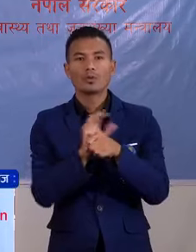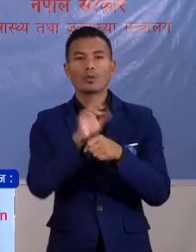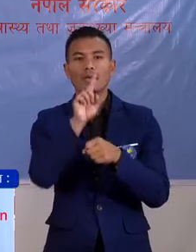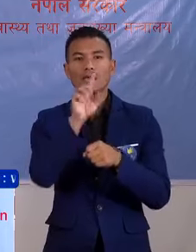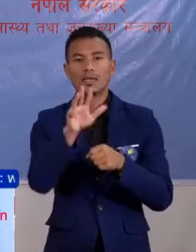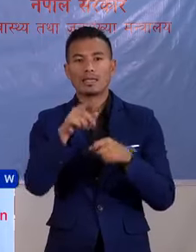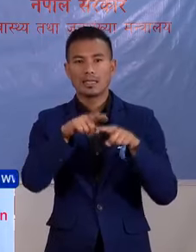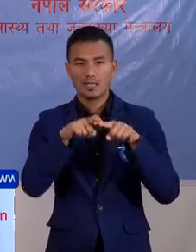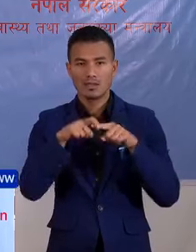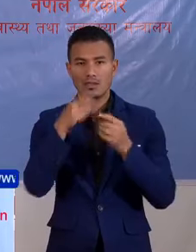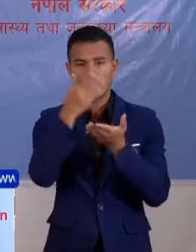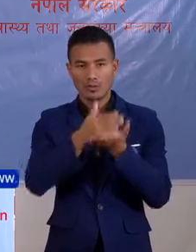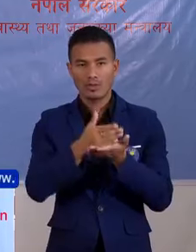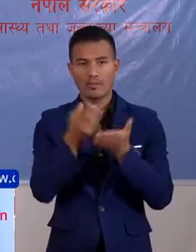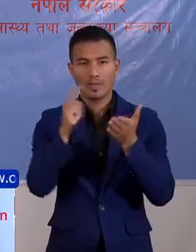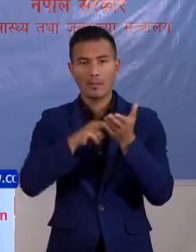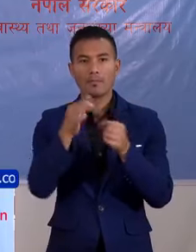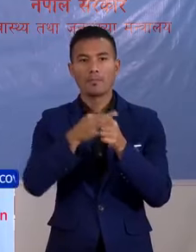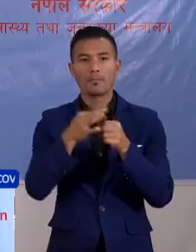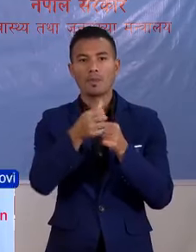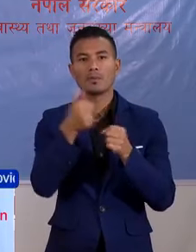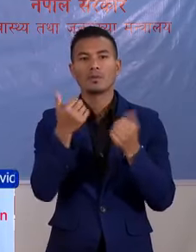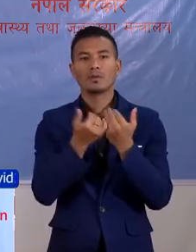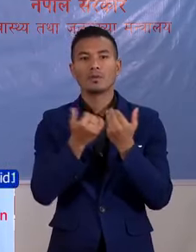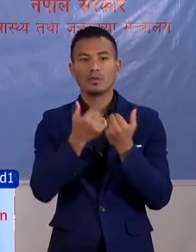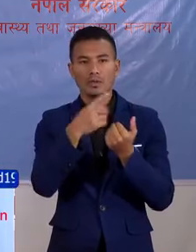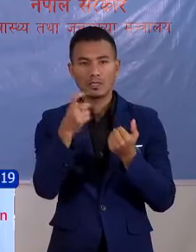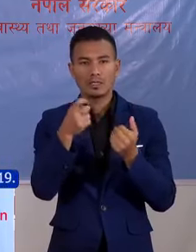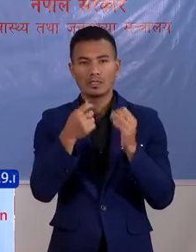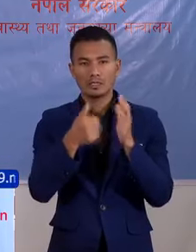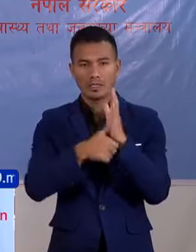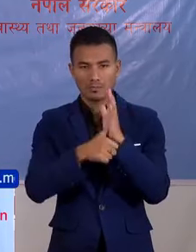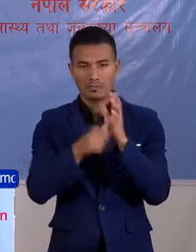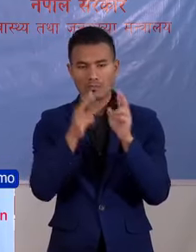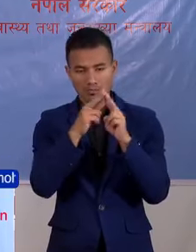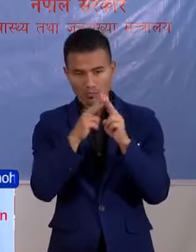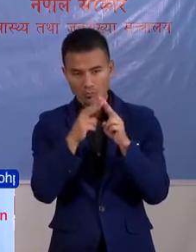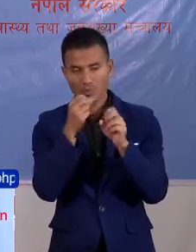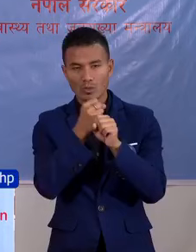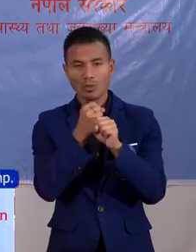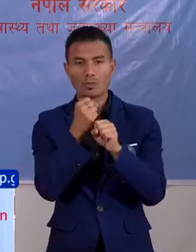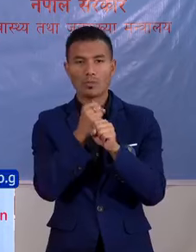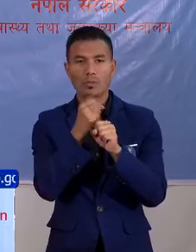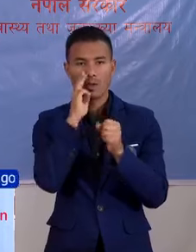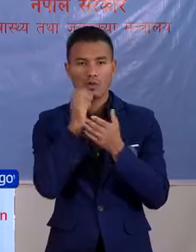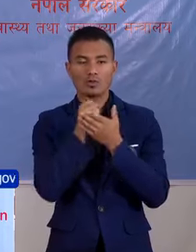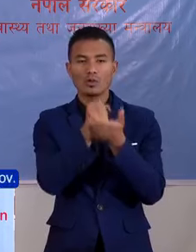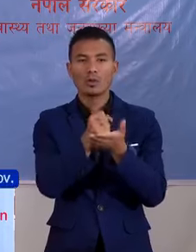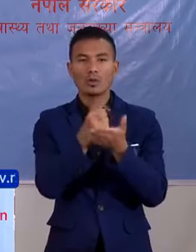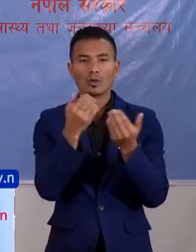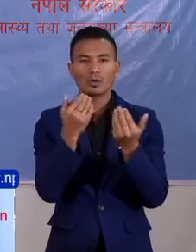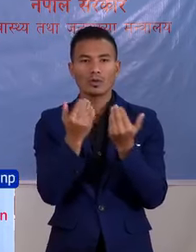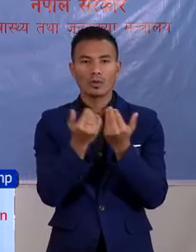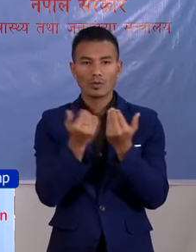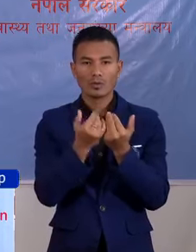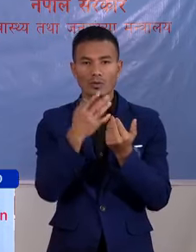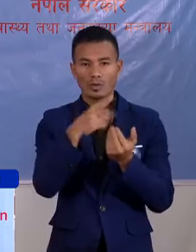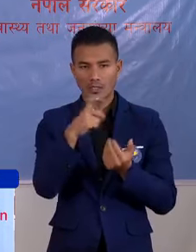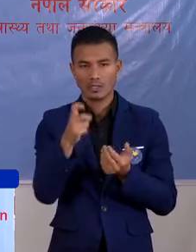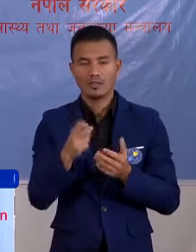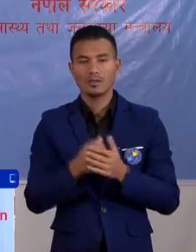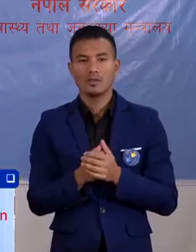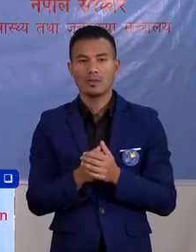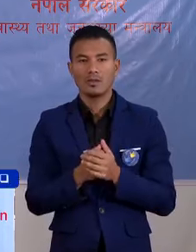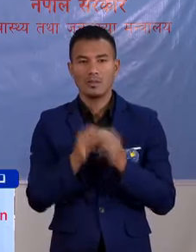-19 को नियन्तन ररोक थामलाई थब वेवस्थित गर्नका लागी ट्रेसिंग र टेस्टिंग कारी मां सयोक र सजीकरन गर्नको